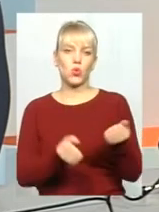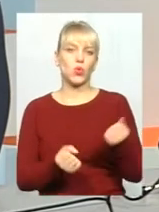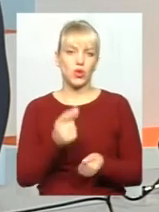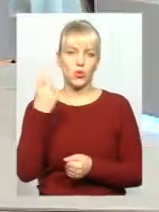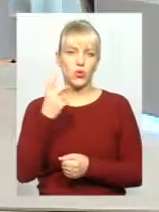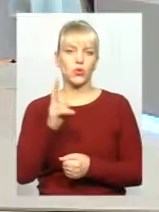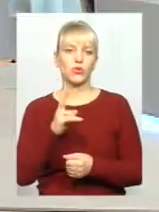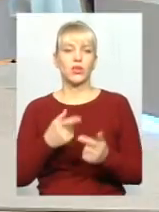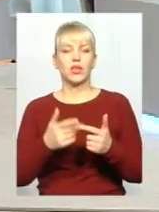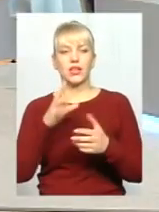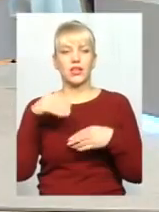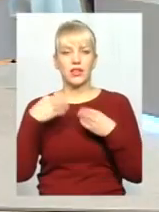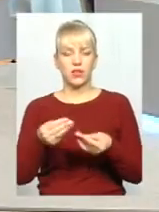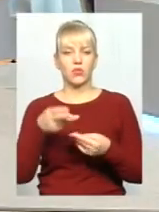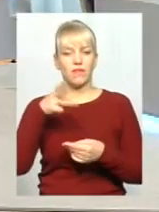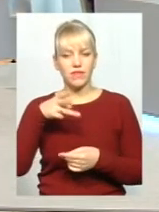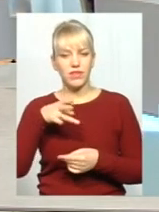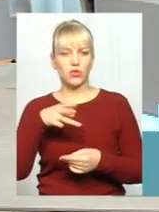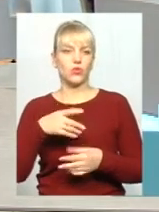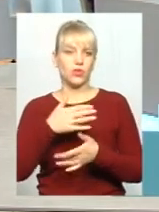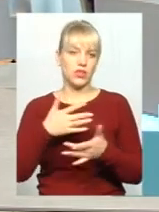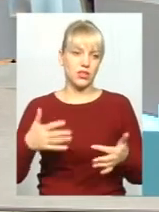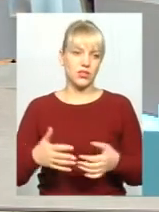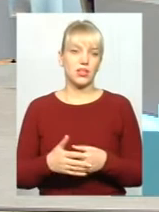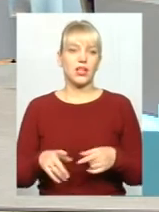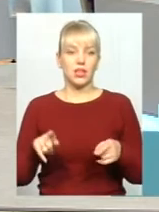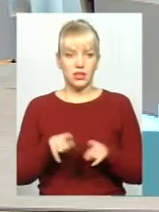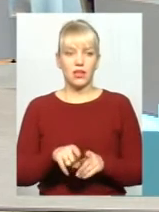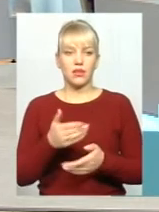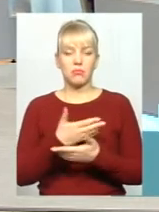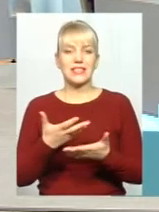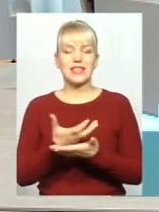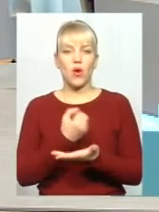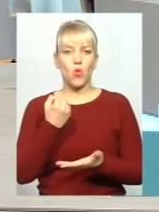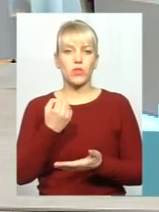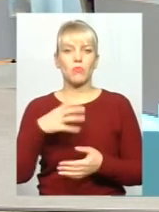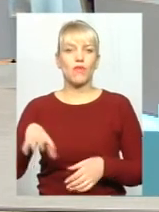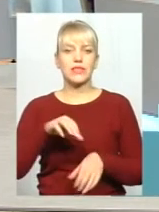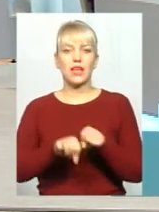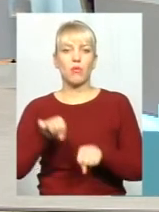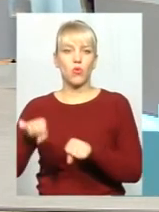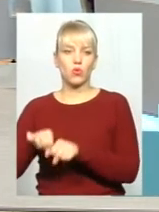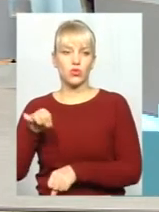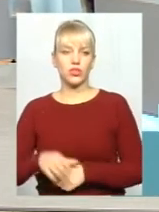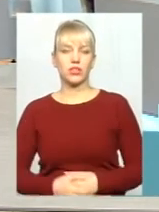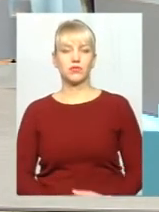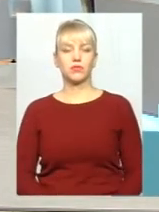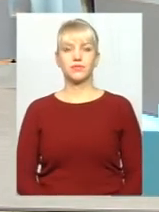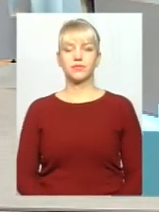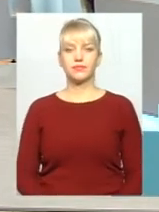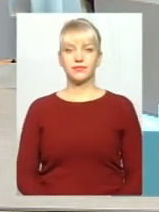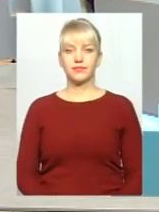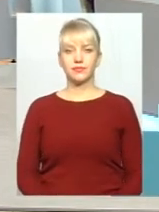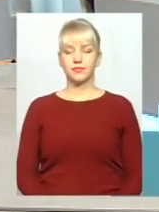нюанси. Можливо, надають відео з своїх реєстраторів. І ми так знаходимо майже всіх порушників. Я зрозумів, у нас є дзвіночок, давайте